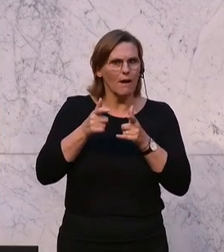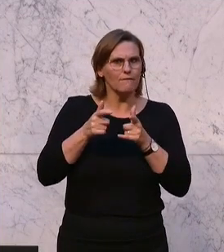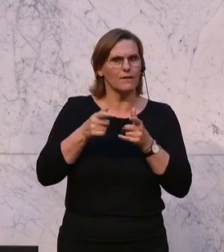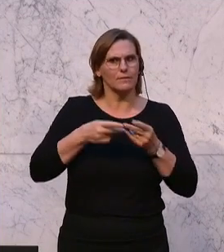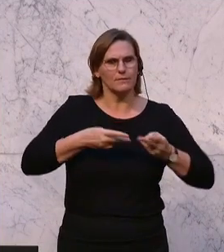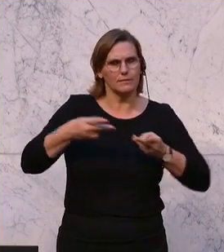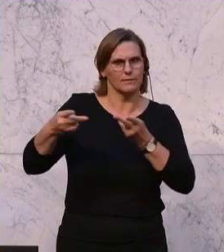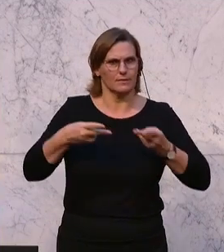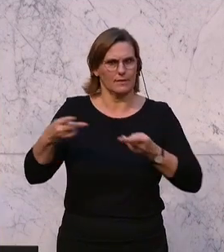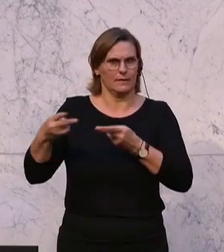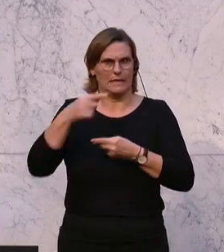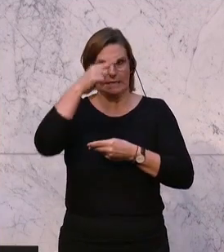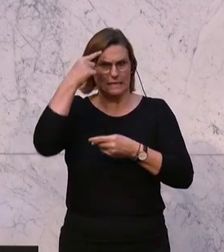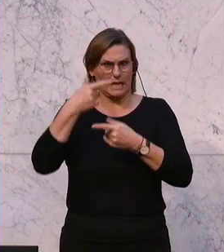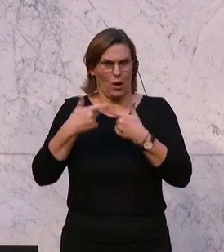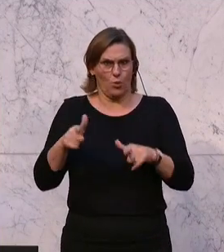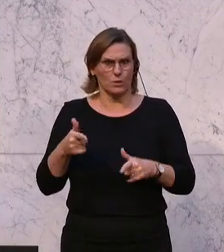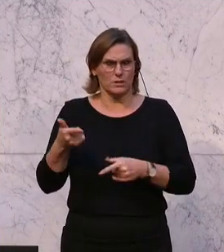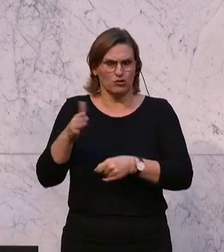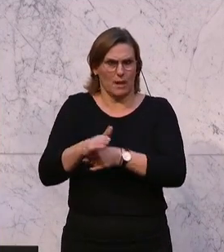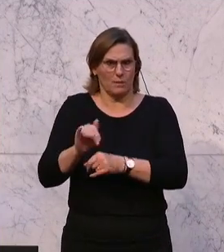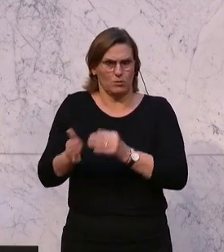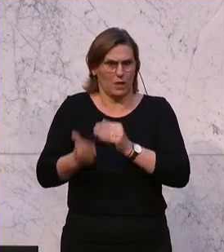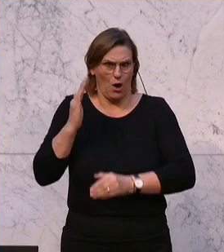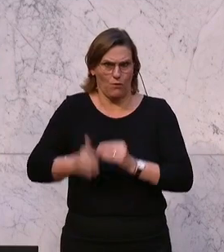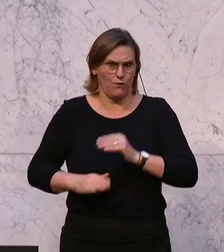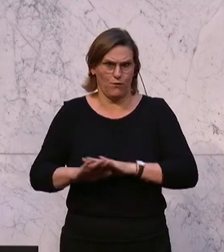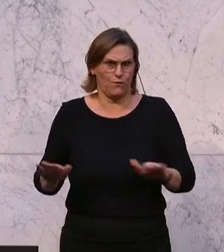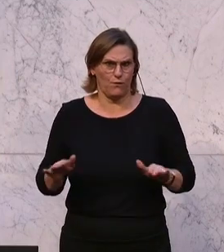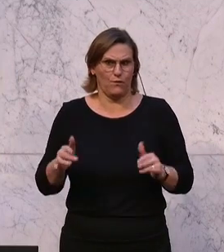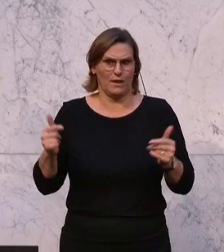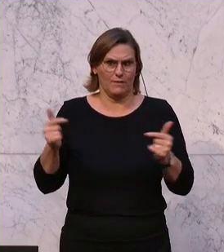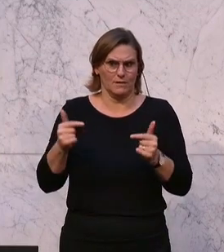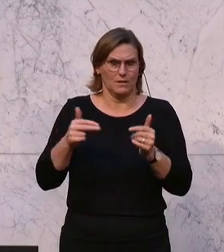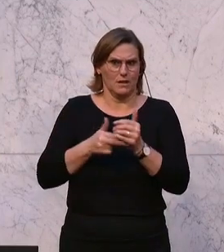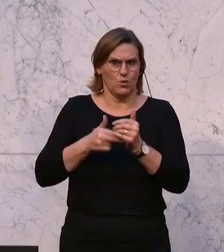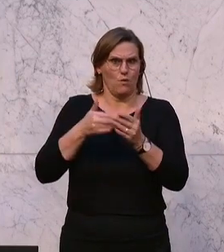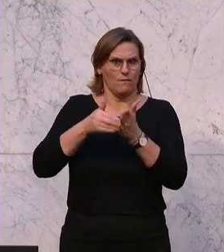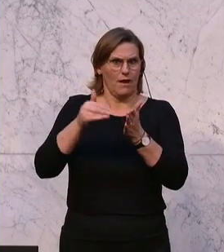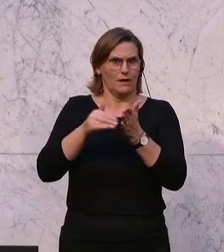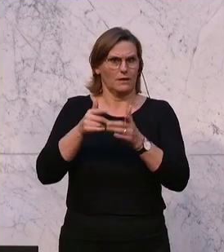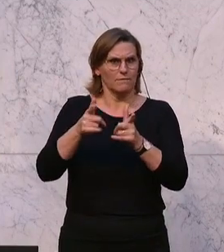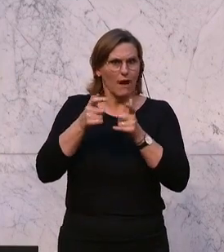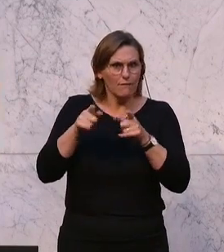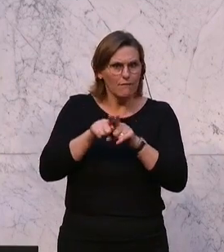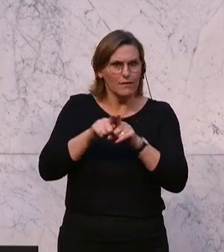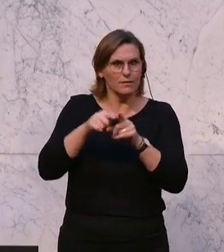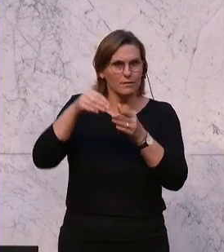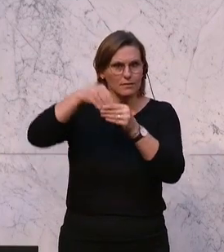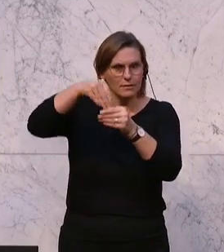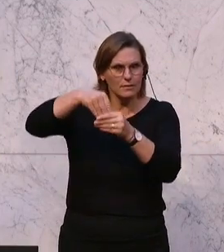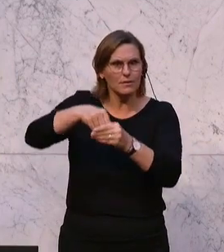dafür zu sorgen, dass das sinnlose Sterben endet. Was machen Sie? Sie investieren ums Eck weiterhin in Waffen und Munition und sind